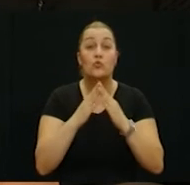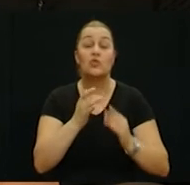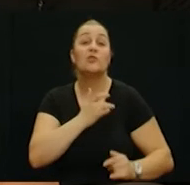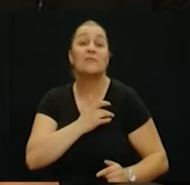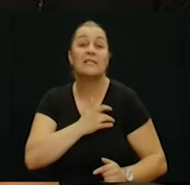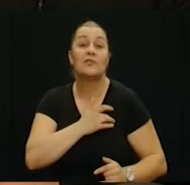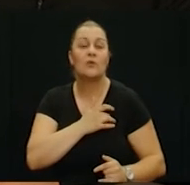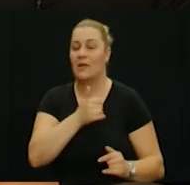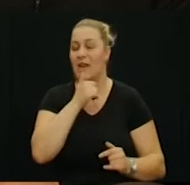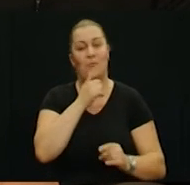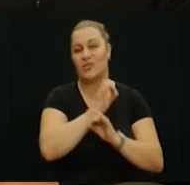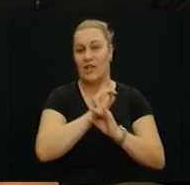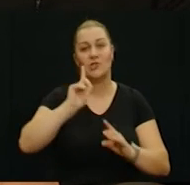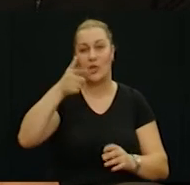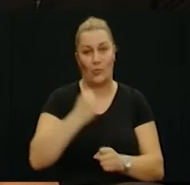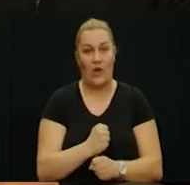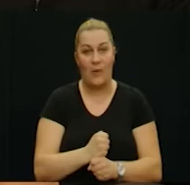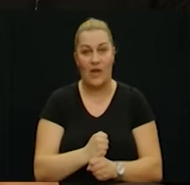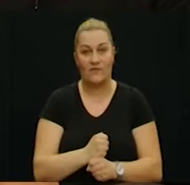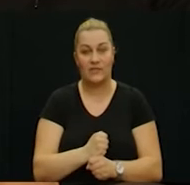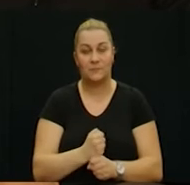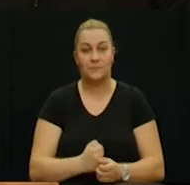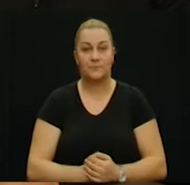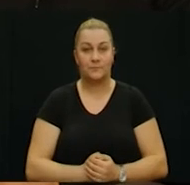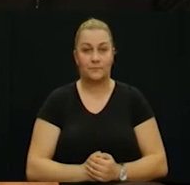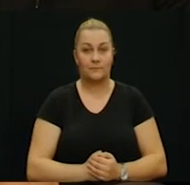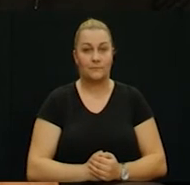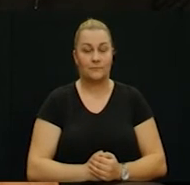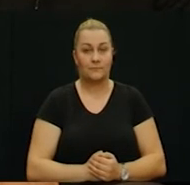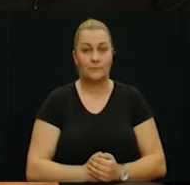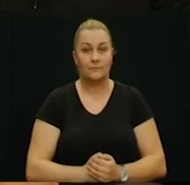u srcu ne možete ne možete ni napraviti ništa da